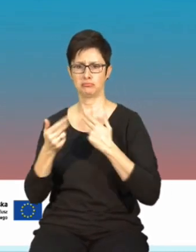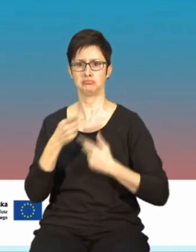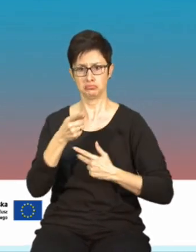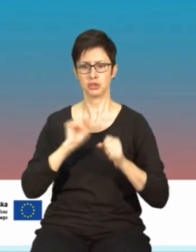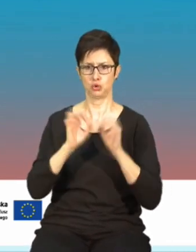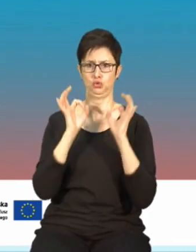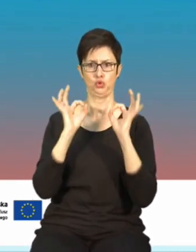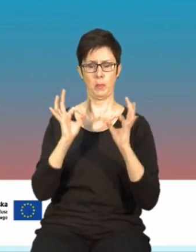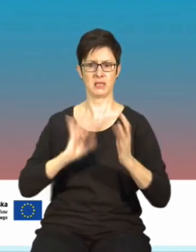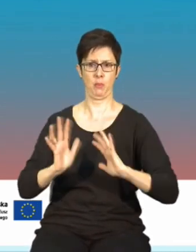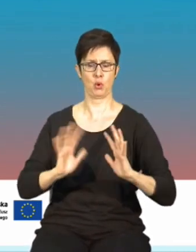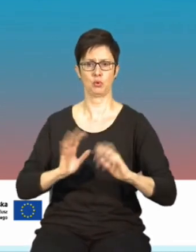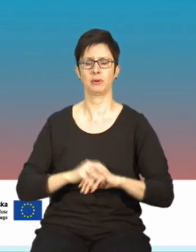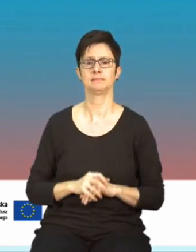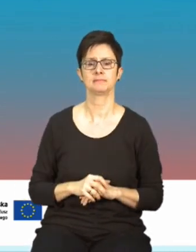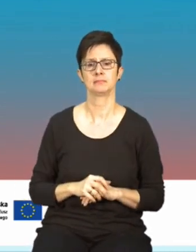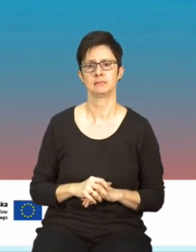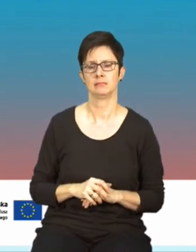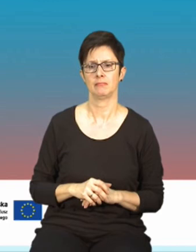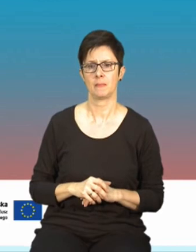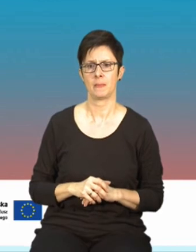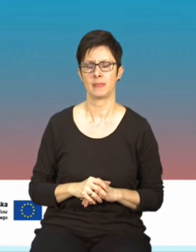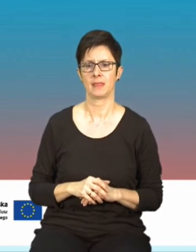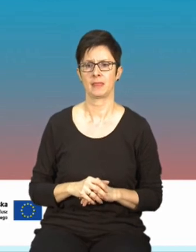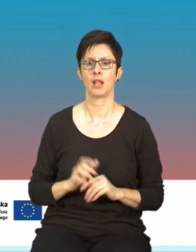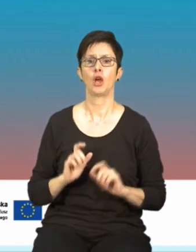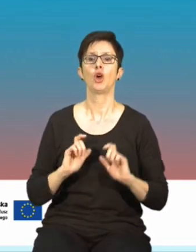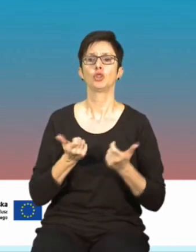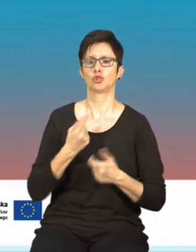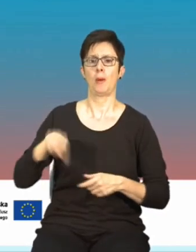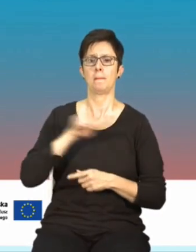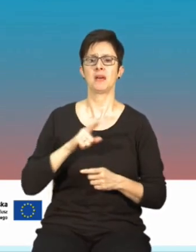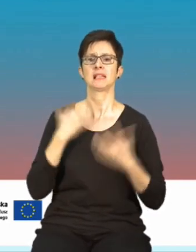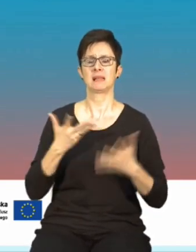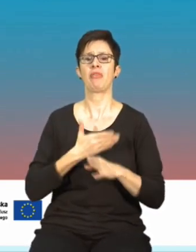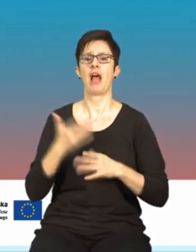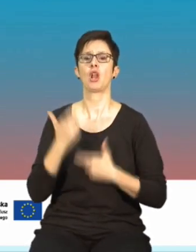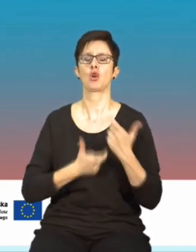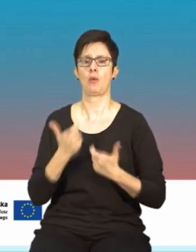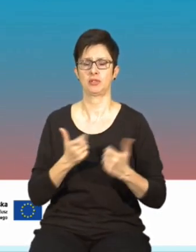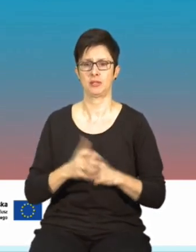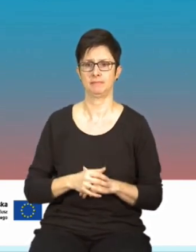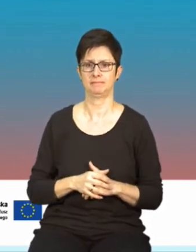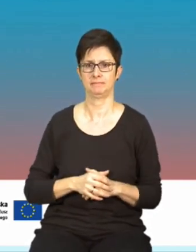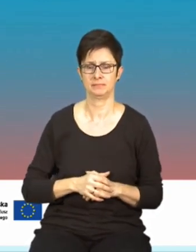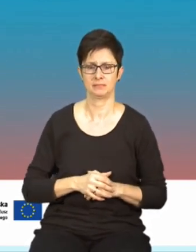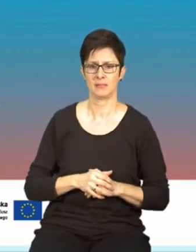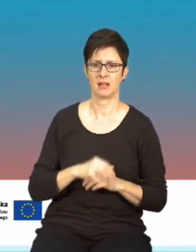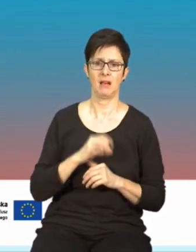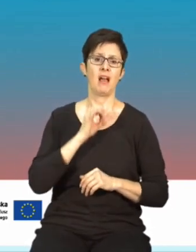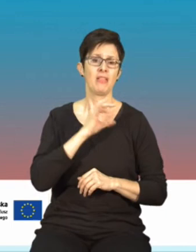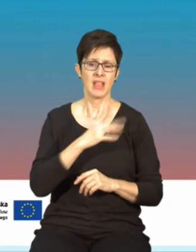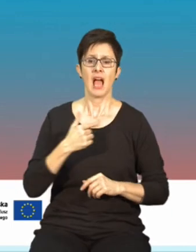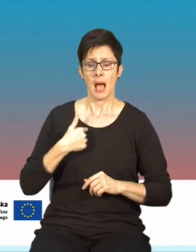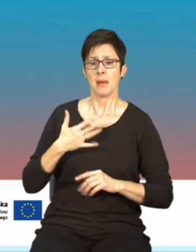No więc cóż zamierzamy robić w związku z tym? Tak, tak jak Kinga wspomniała, mamy różnych